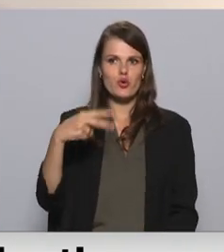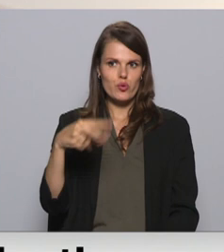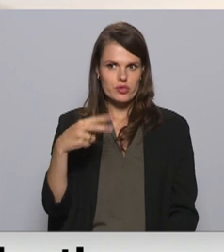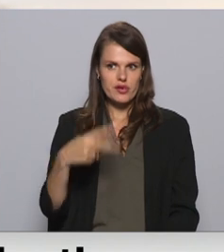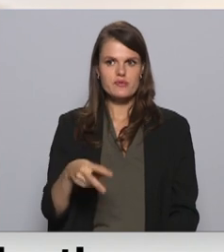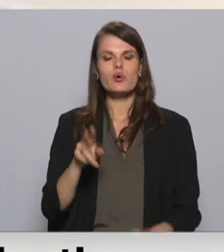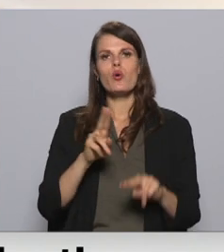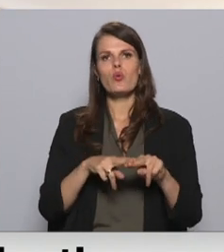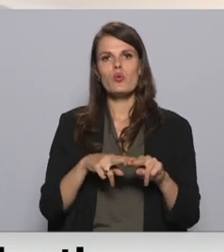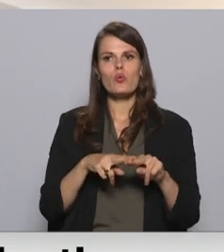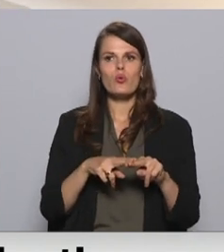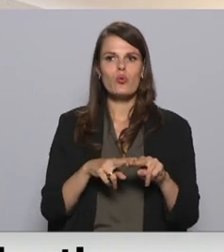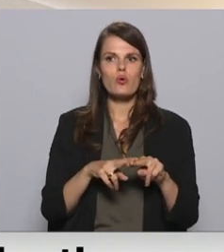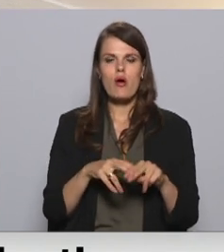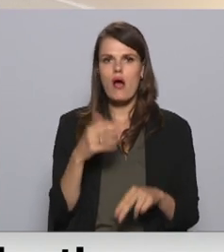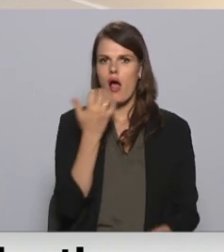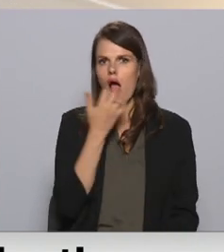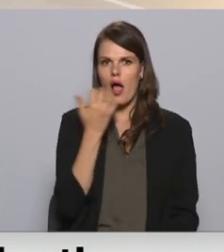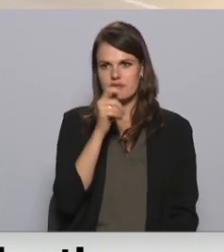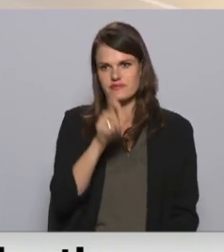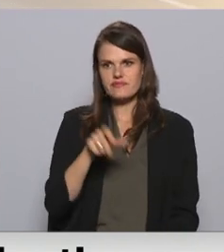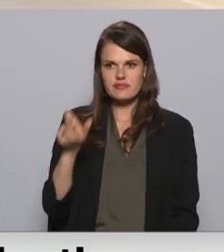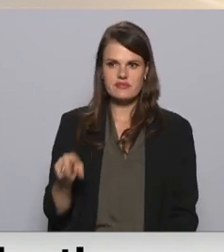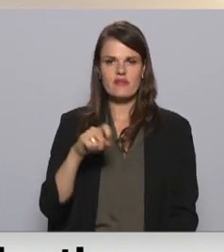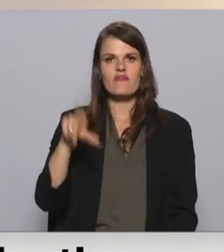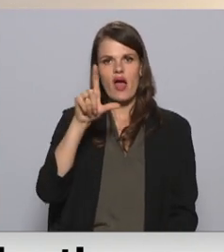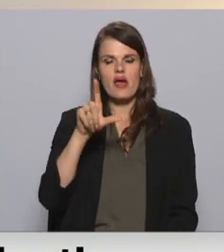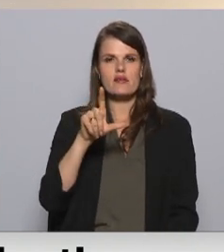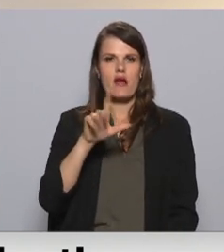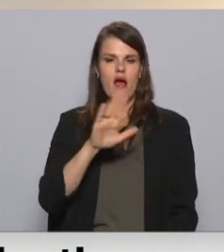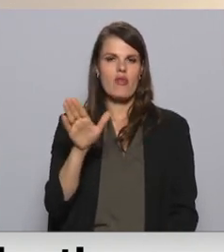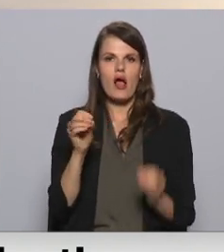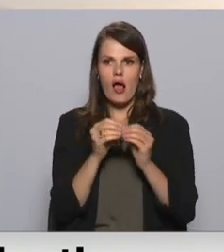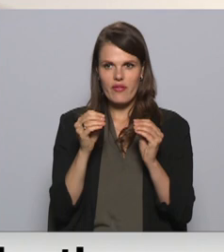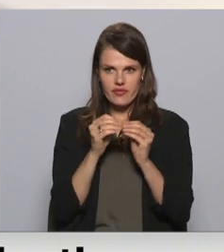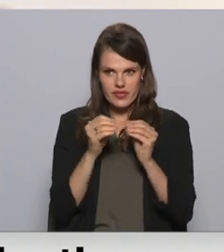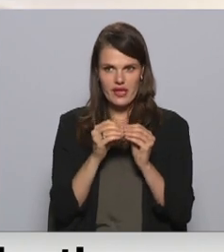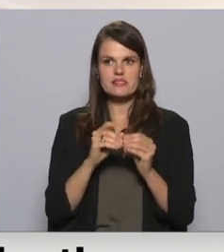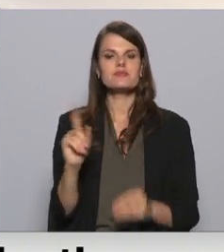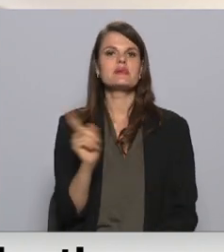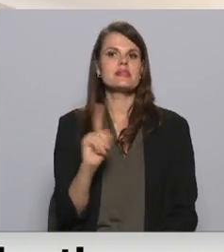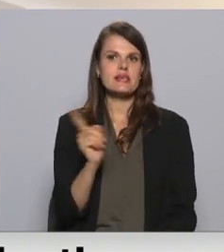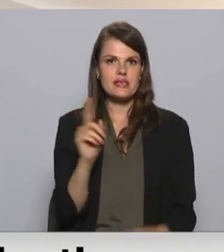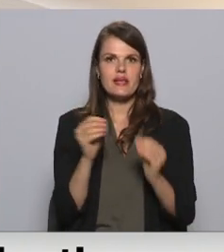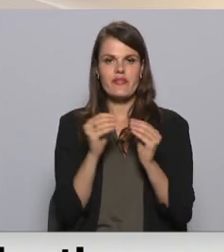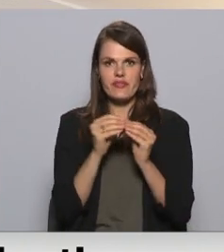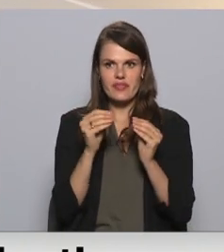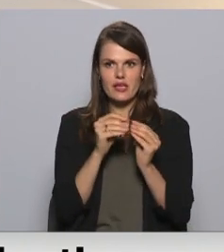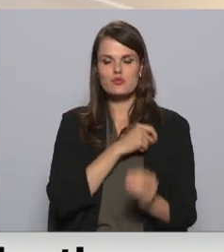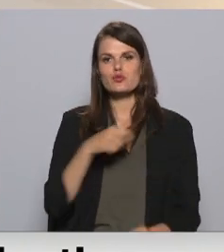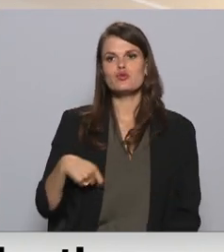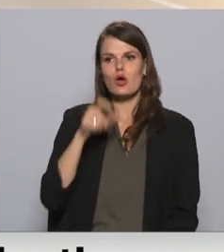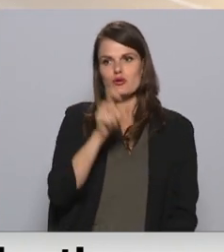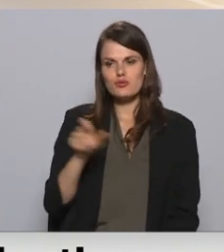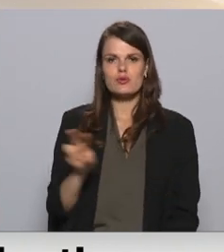un ārvalstnieki ir vairāk kā desmit. Ir desmit studējošie, kas šobrīd izrakstās,